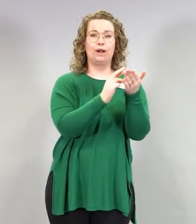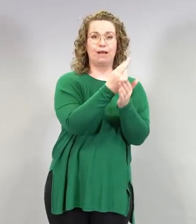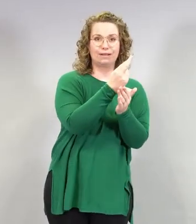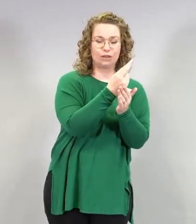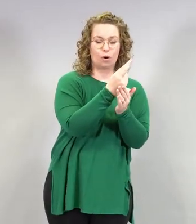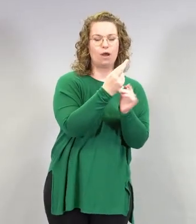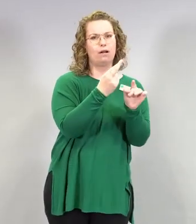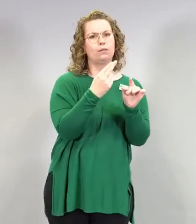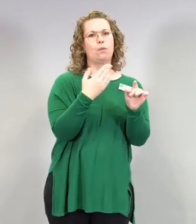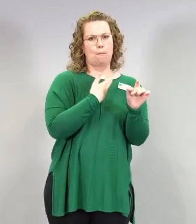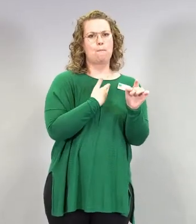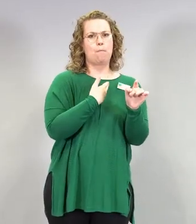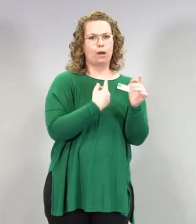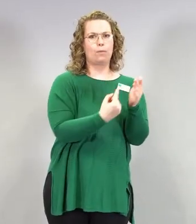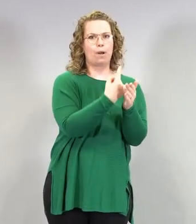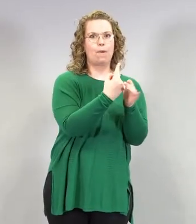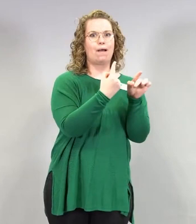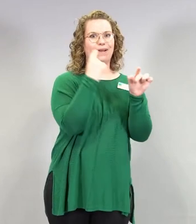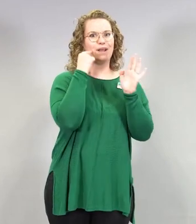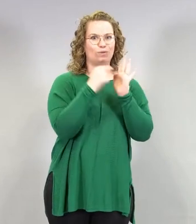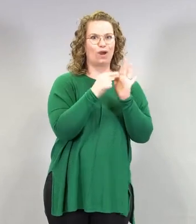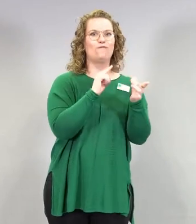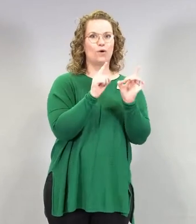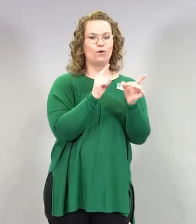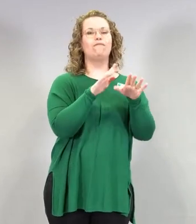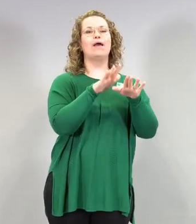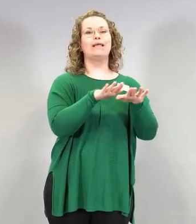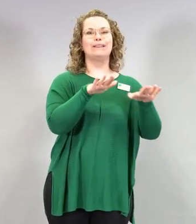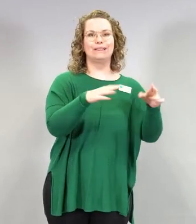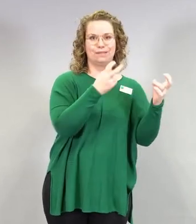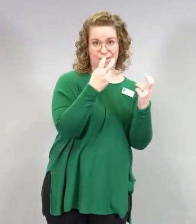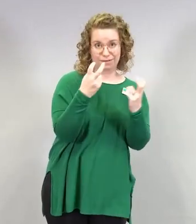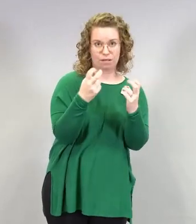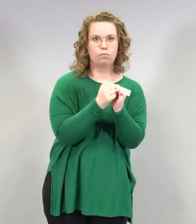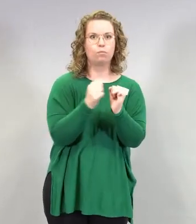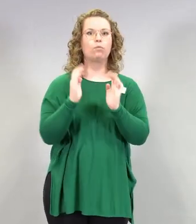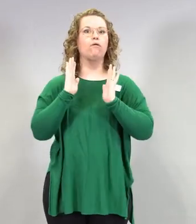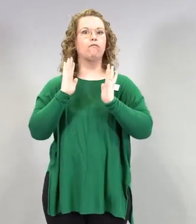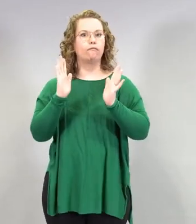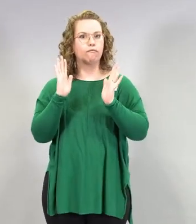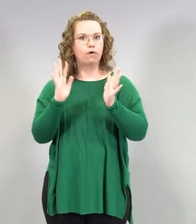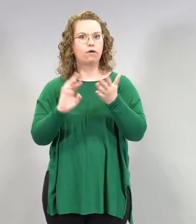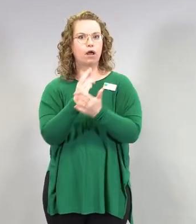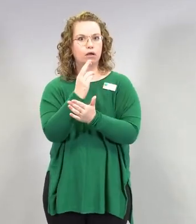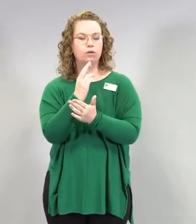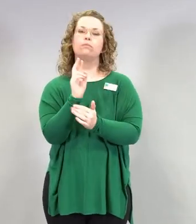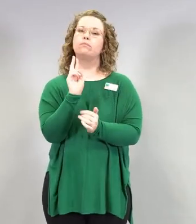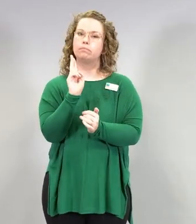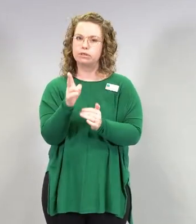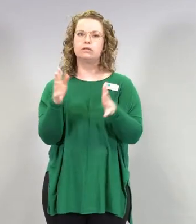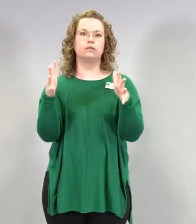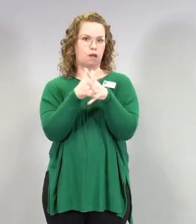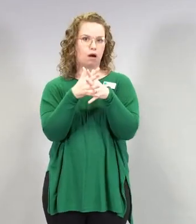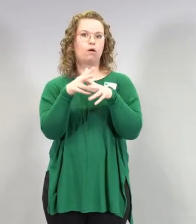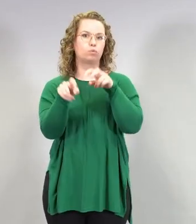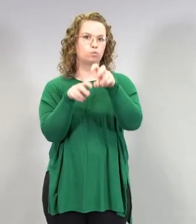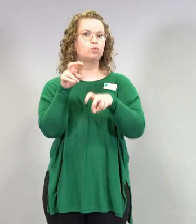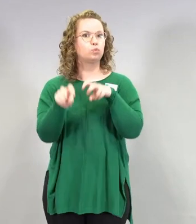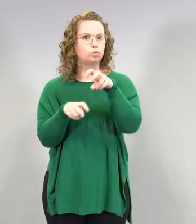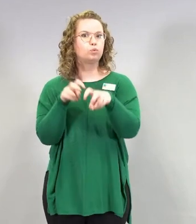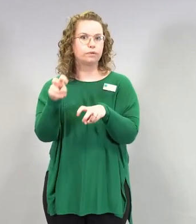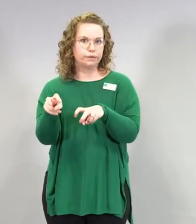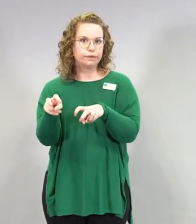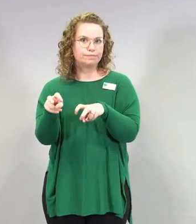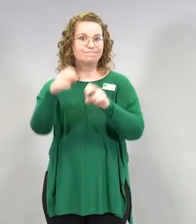niin paljon. Mutta kaikki vakavat signaalit havaitaan ja niihin reagoidaan ja niitä tutkitaan tarkemmin, kuten esimerkiksi nyt tämä